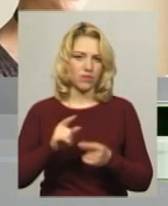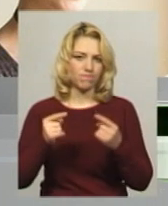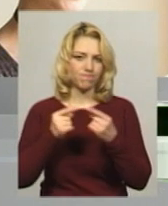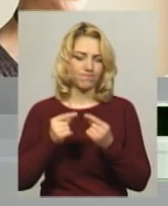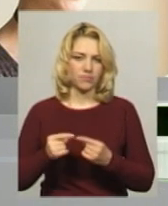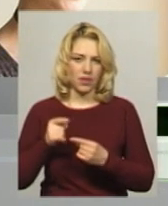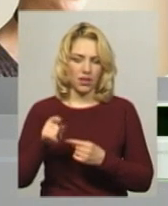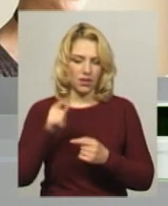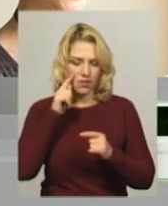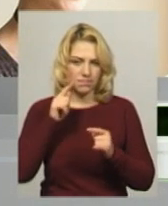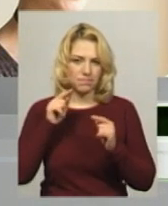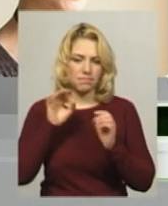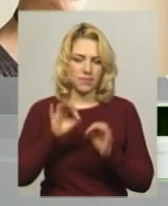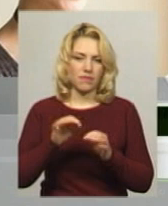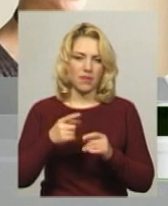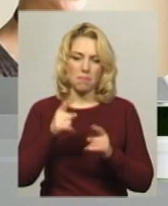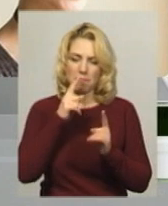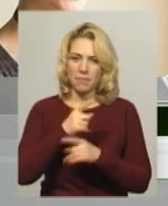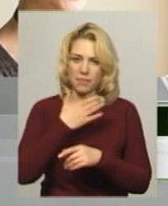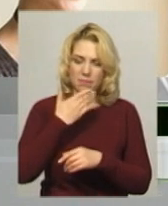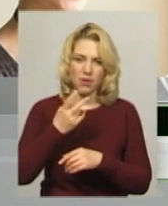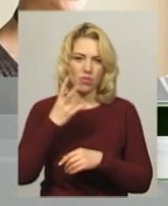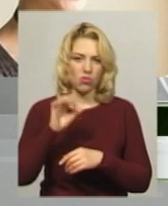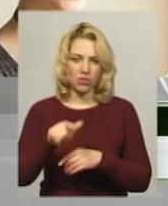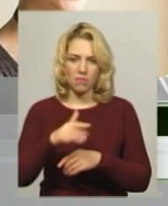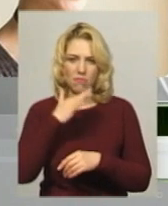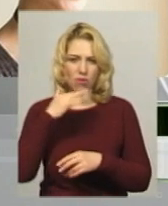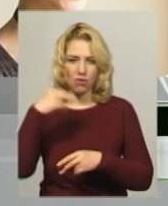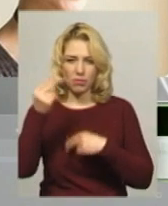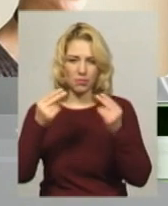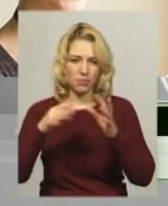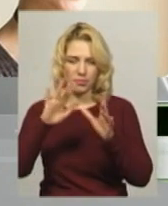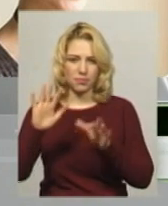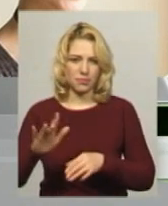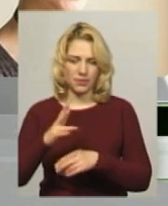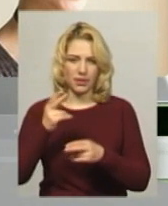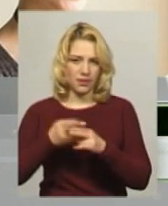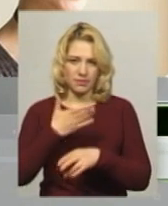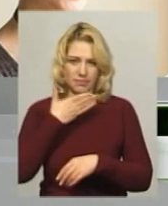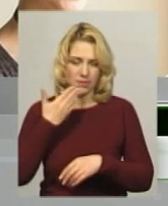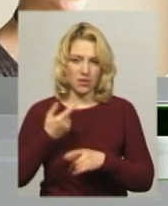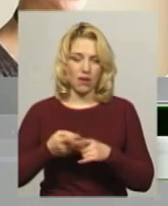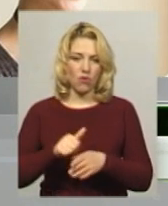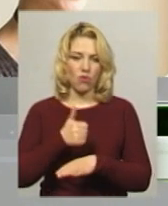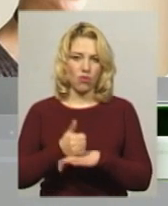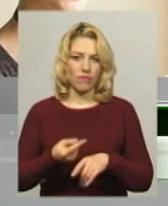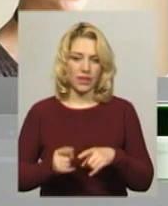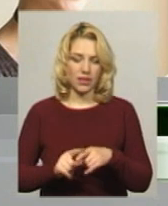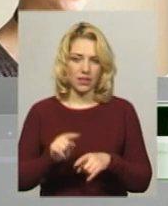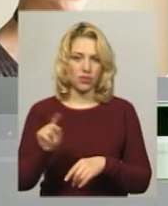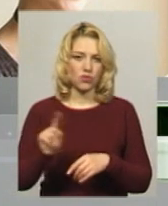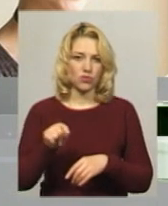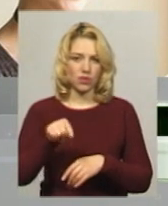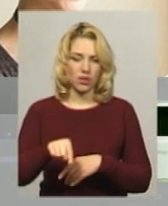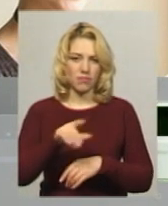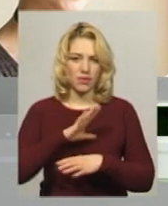Вони не надто мінімалістичні, але там не відбувається багато всього. І найголовніше, це те для нас, що там